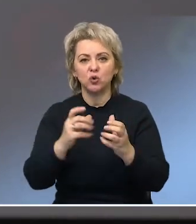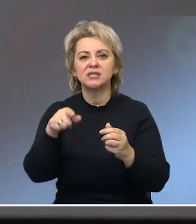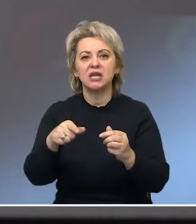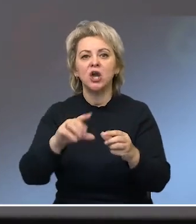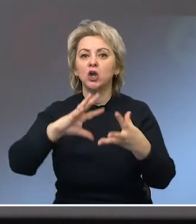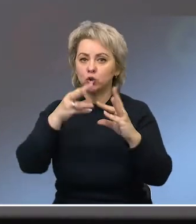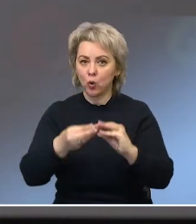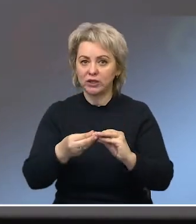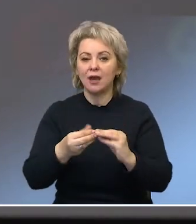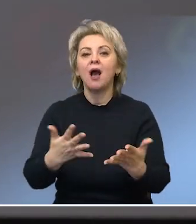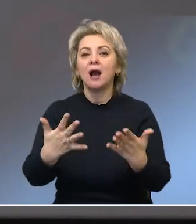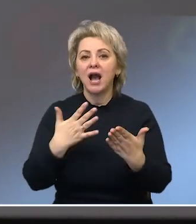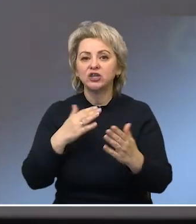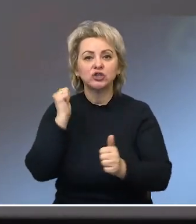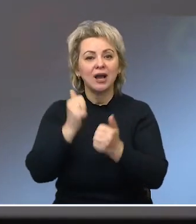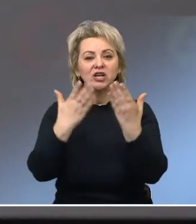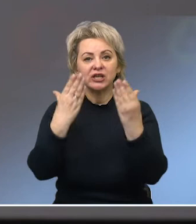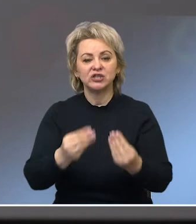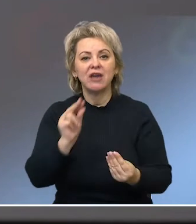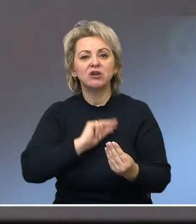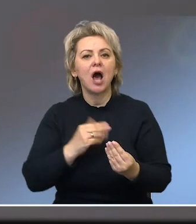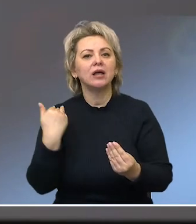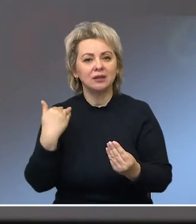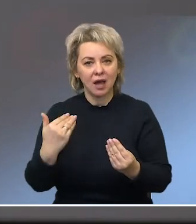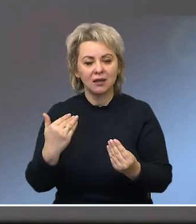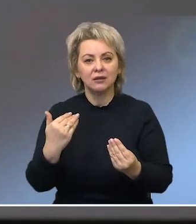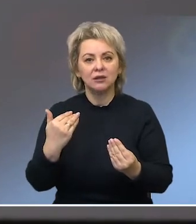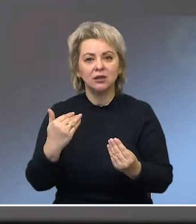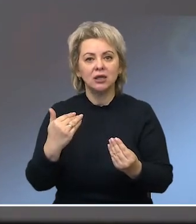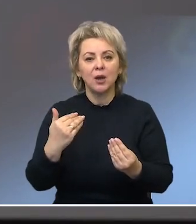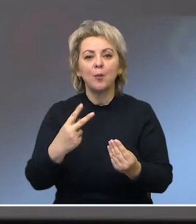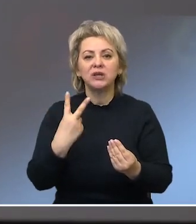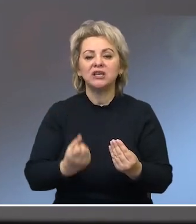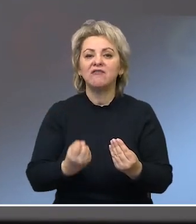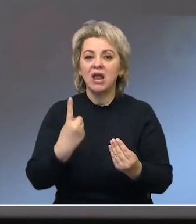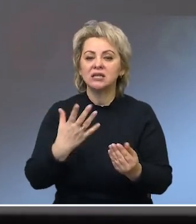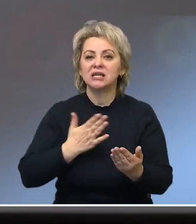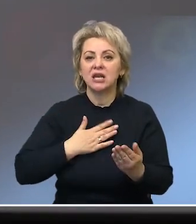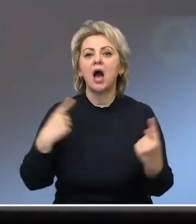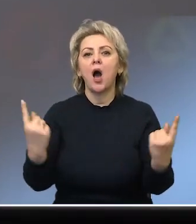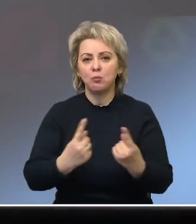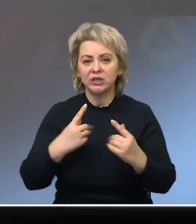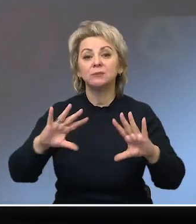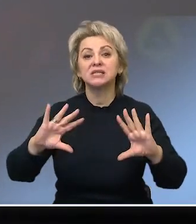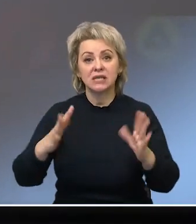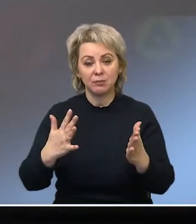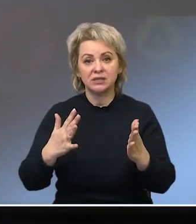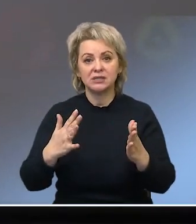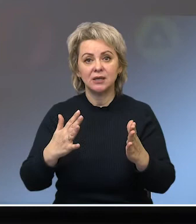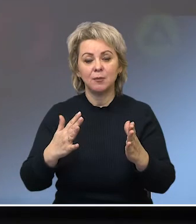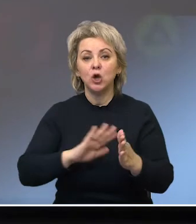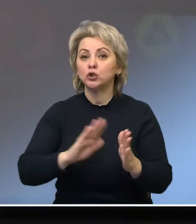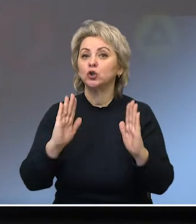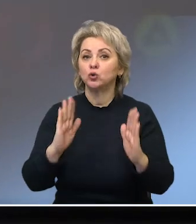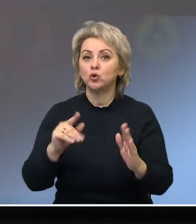Конечно, ежедневная работа, она уже является для нас обыкновенным событием. Это уже не то, что было 20 лет